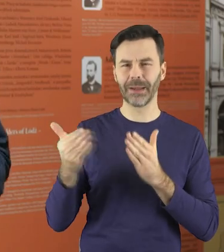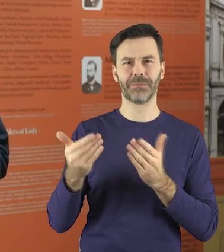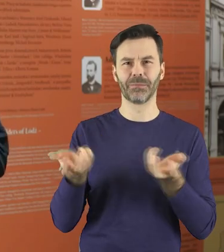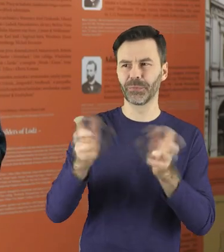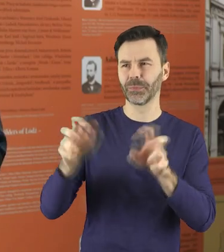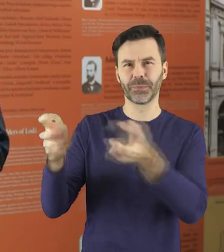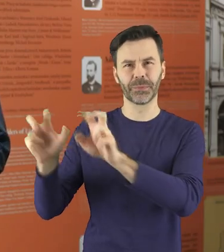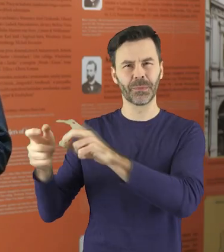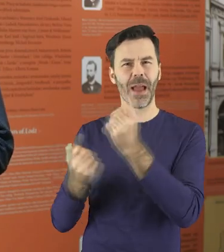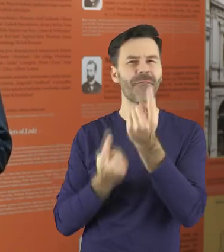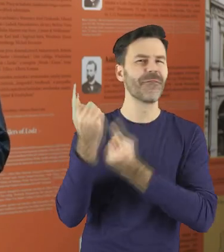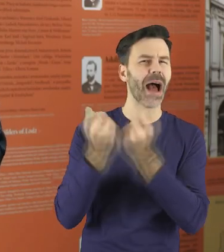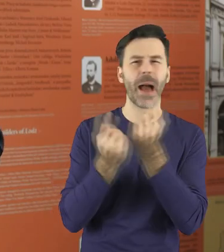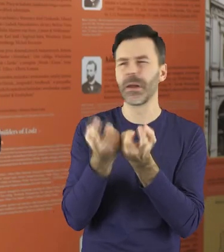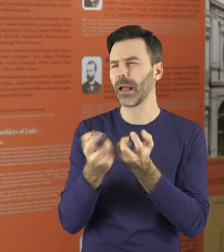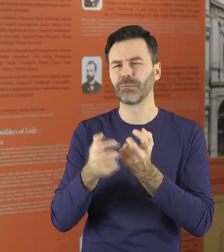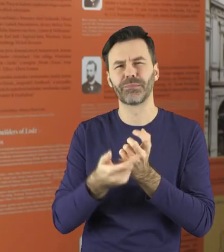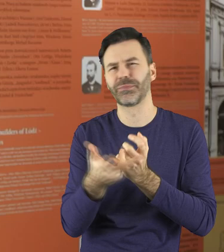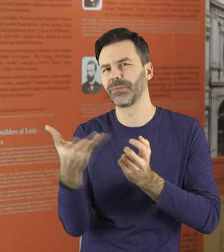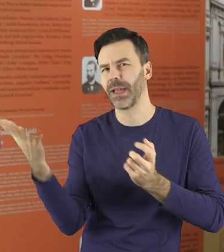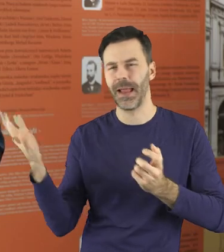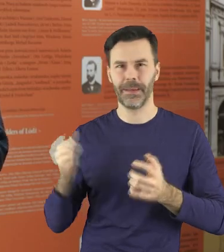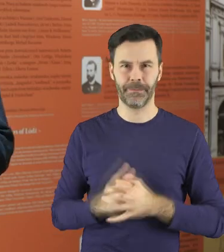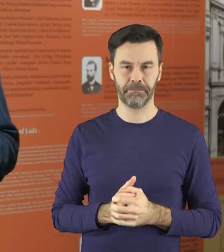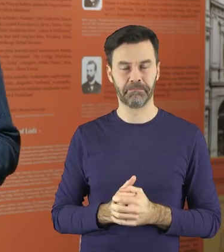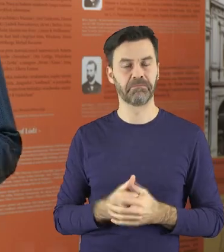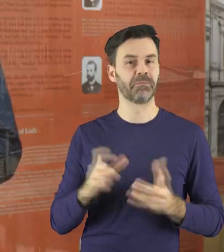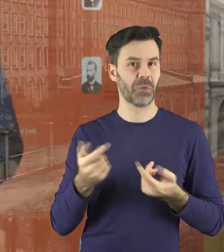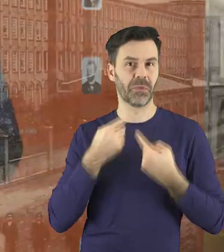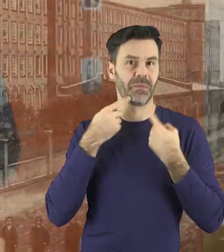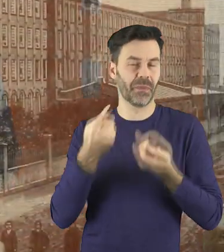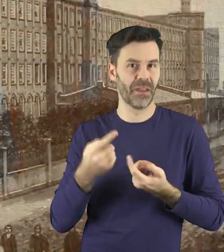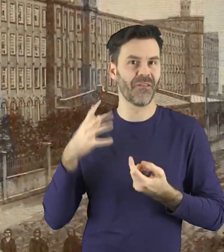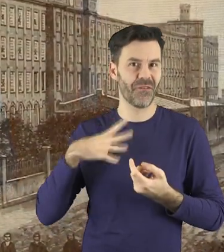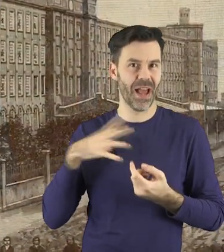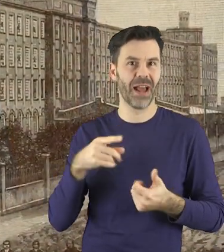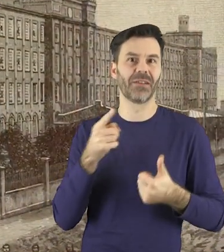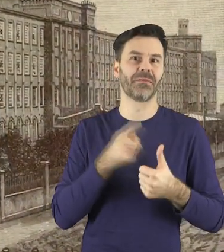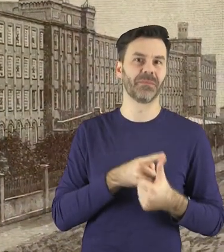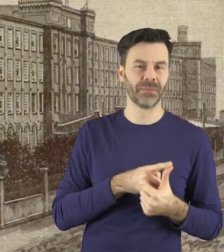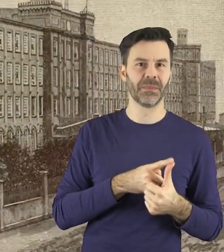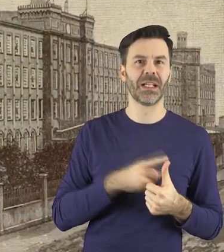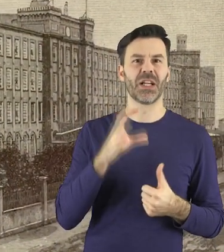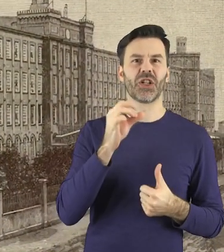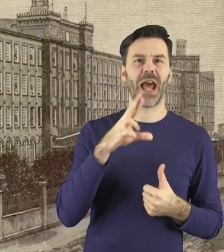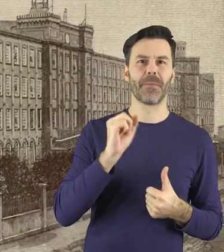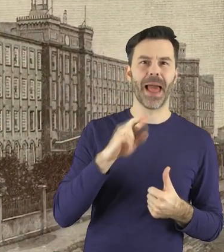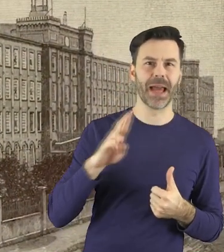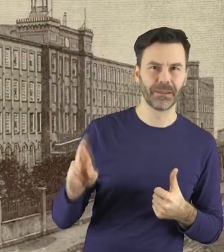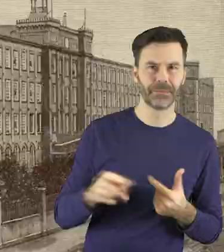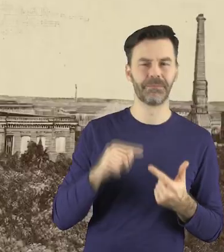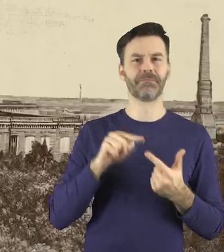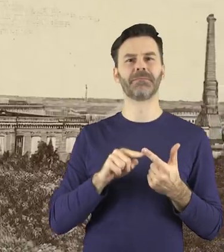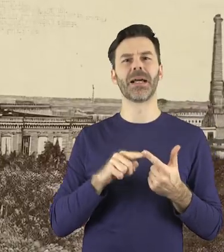wielkie giganty fabryczne. Tu warto wspomnieć o fabryce Karola Wilhelma Scheiblera,